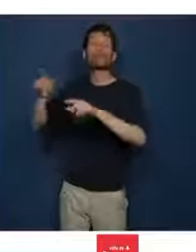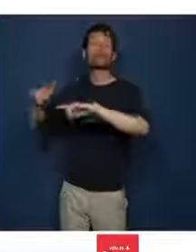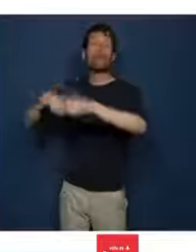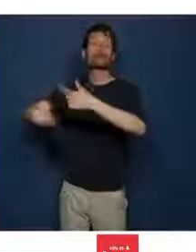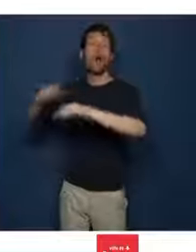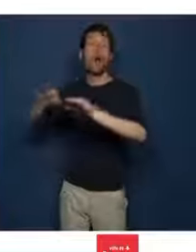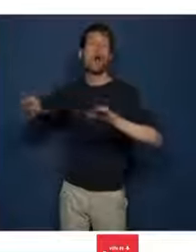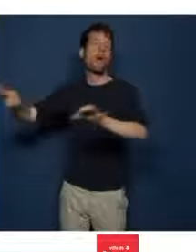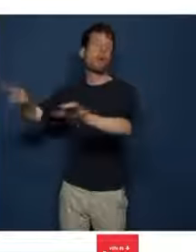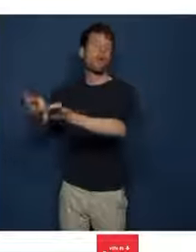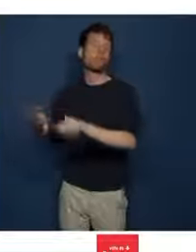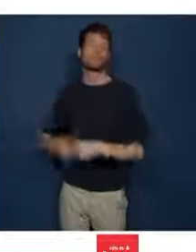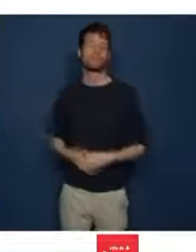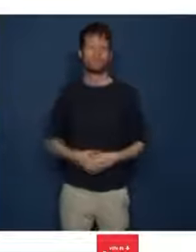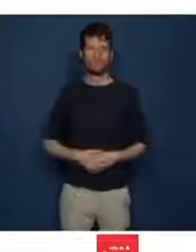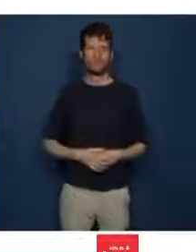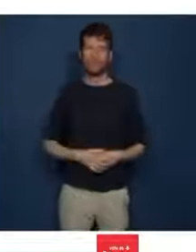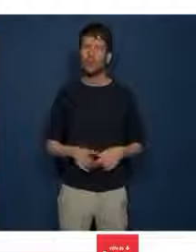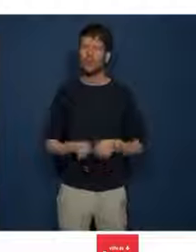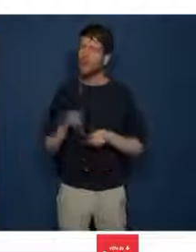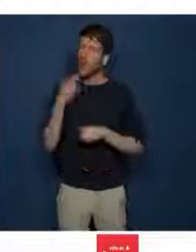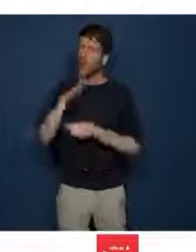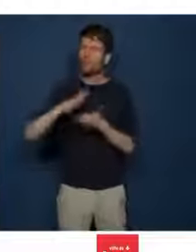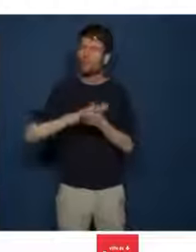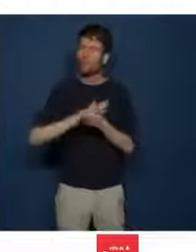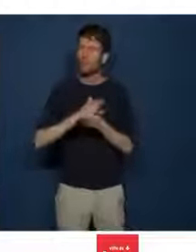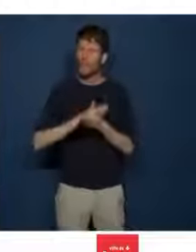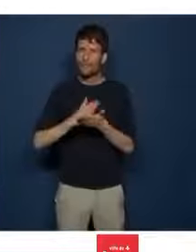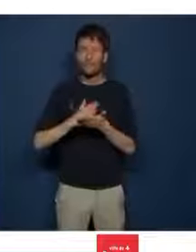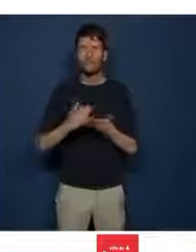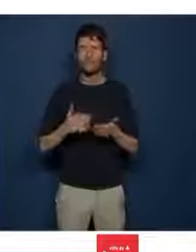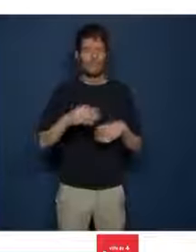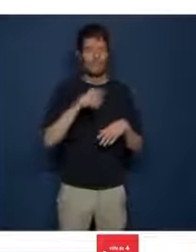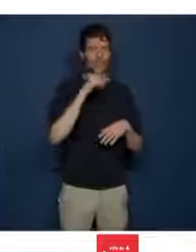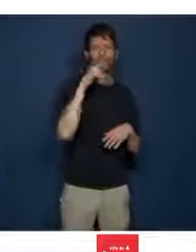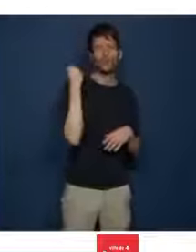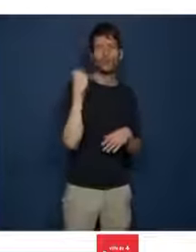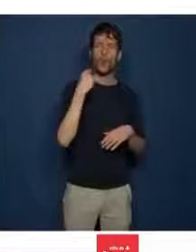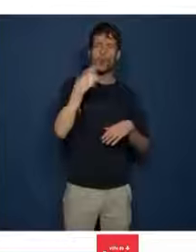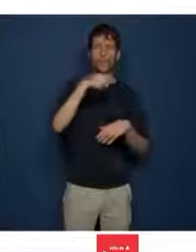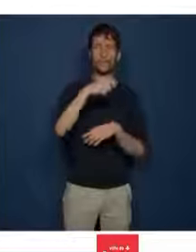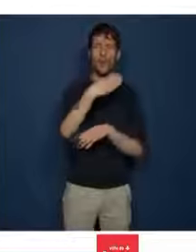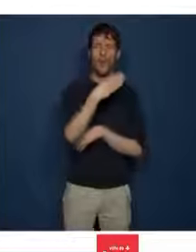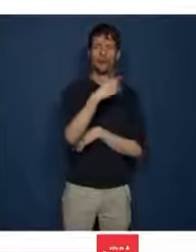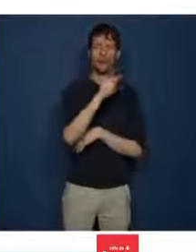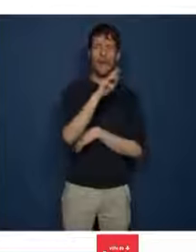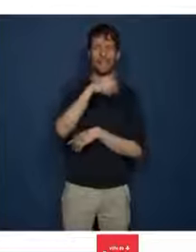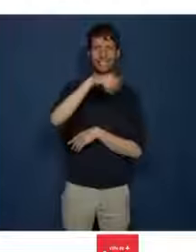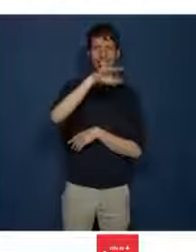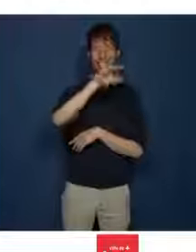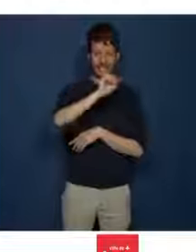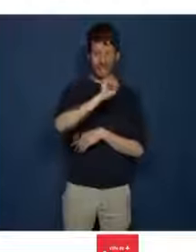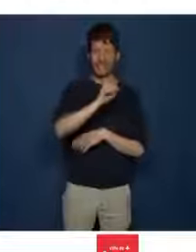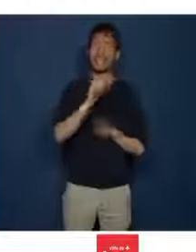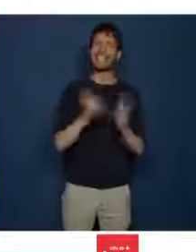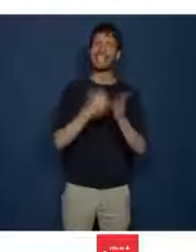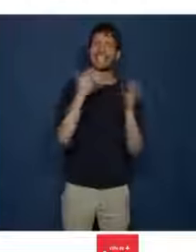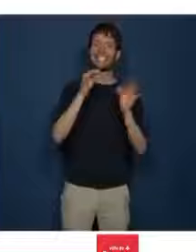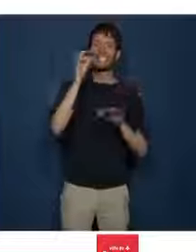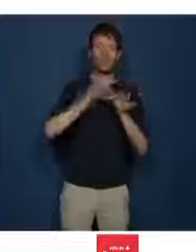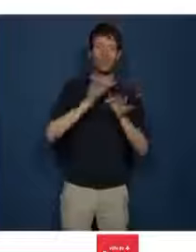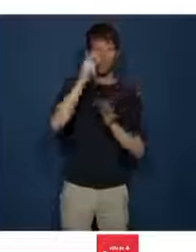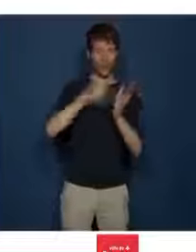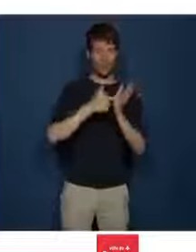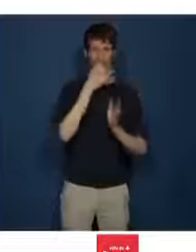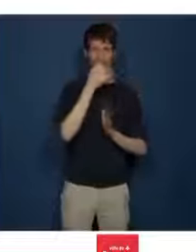que le contre-projet de convention d'occupation formulé par le président Marquis le 10 septembre 2020 aux promoteurs, ainsi